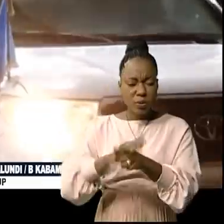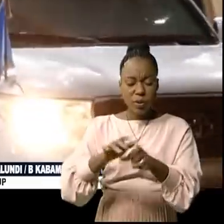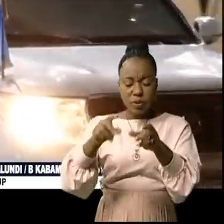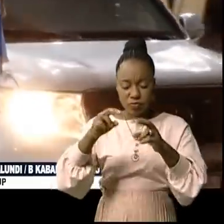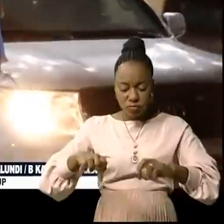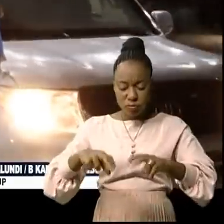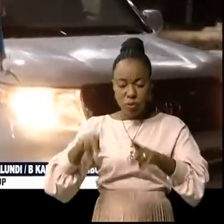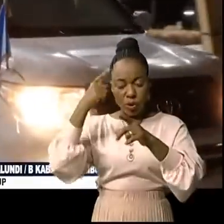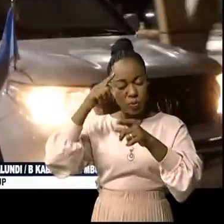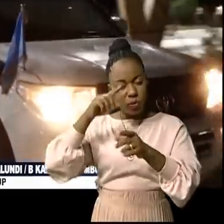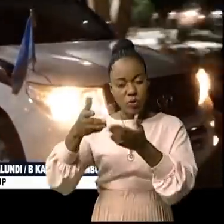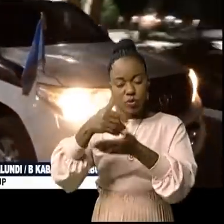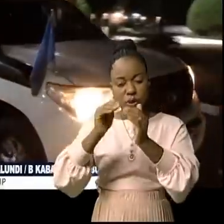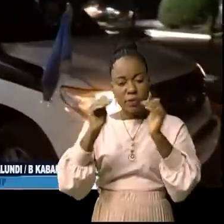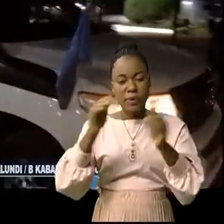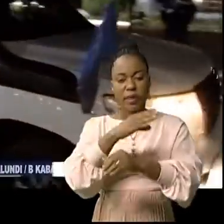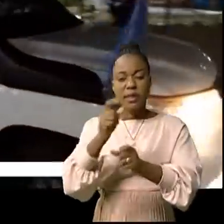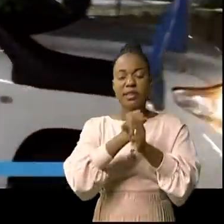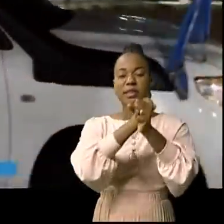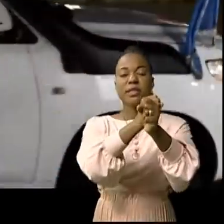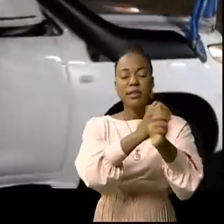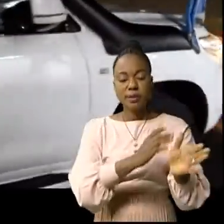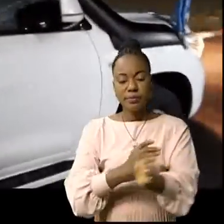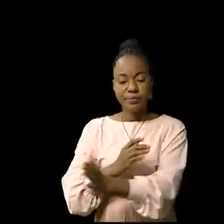permanente du rétablissement de la paix et de la sécurité.